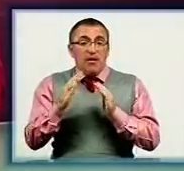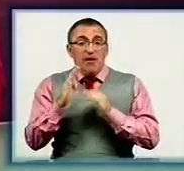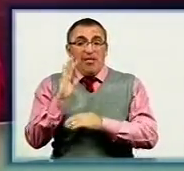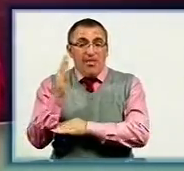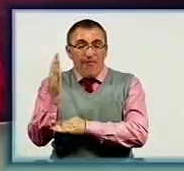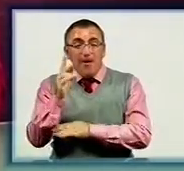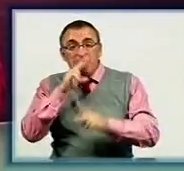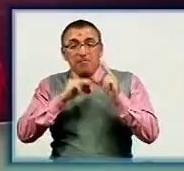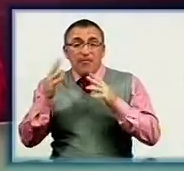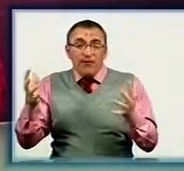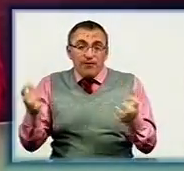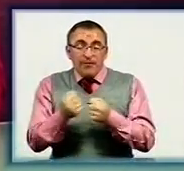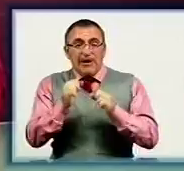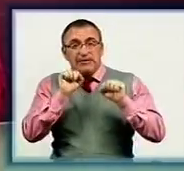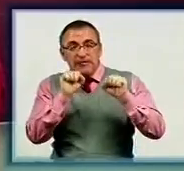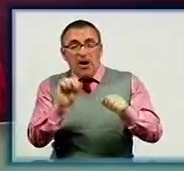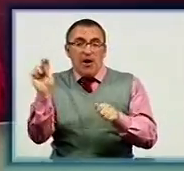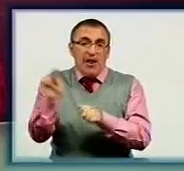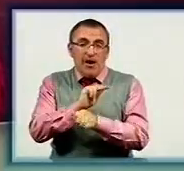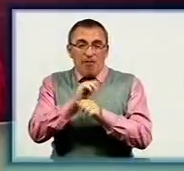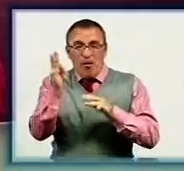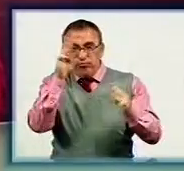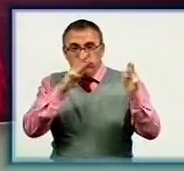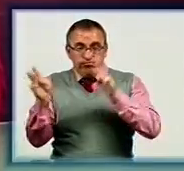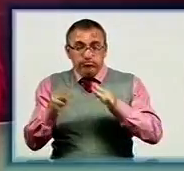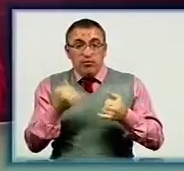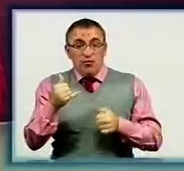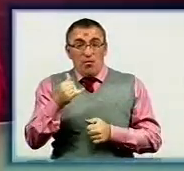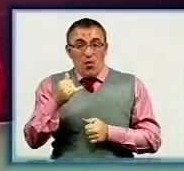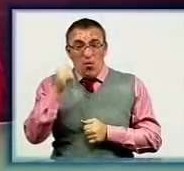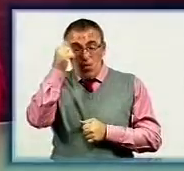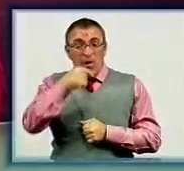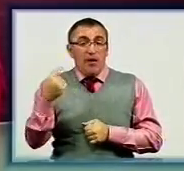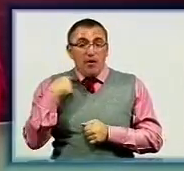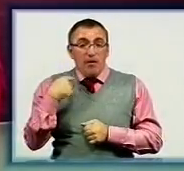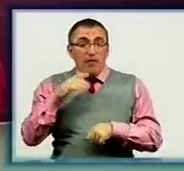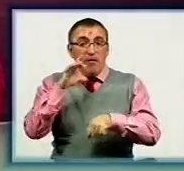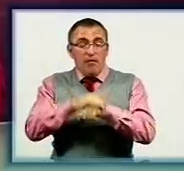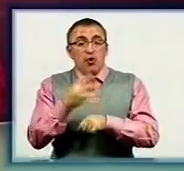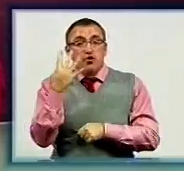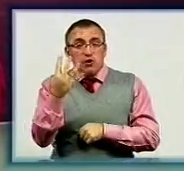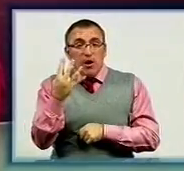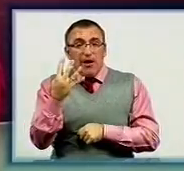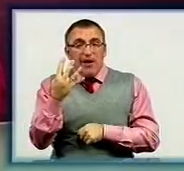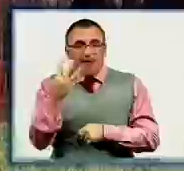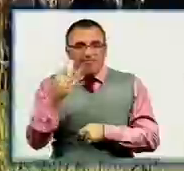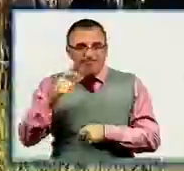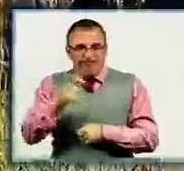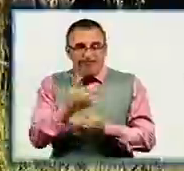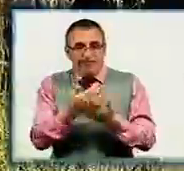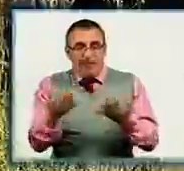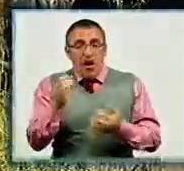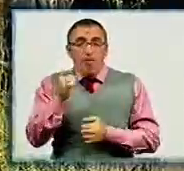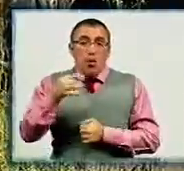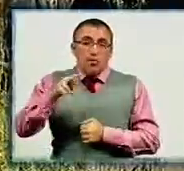врятувати, проводячи захисні та лікувальні заходи. Загалом цього року на Кіровоградщині виявили чотири карантинні організми. Найпоширеніше із них –